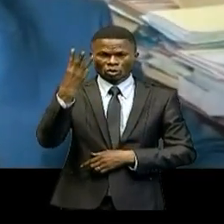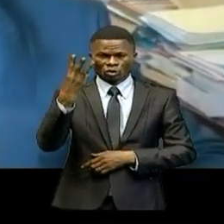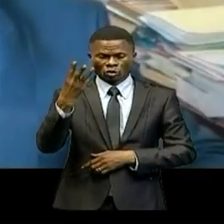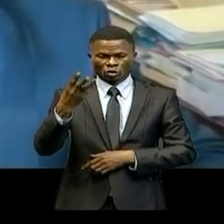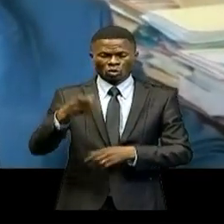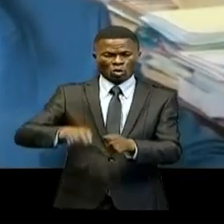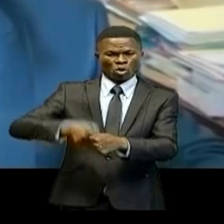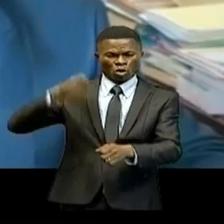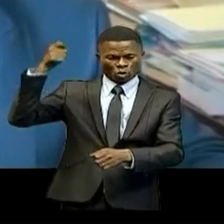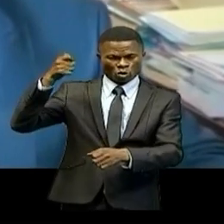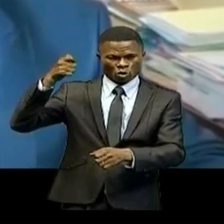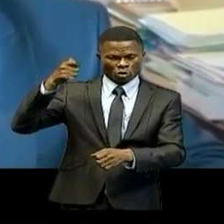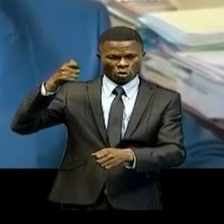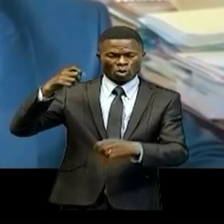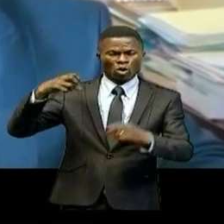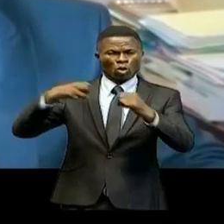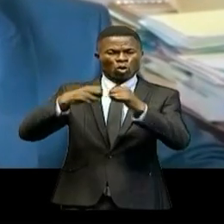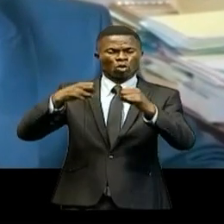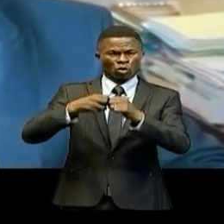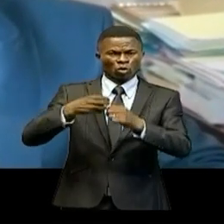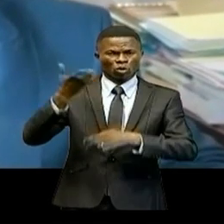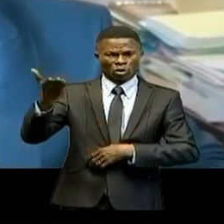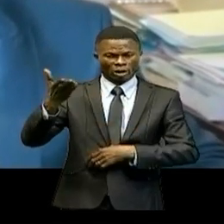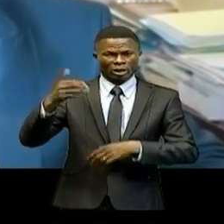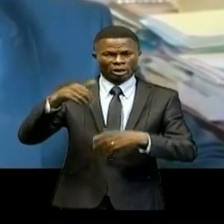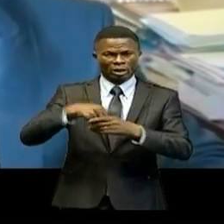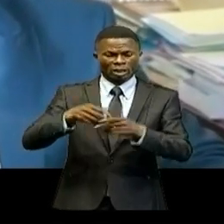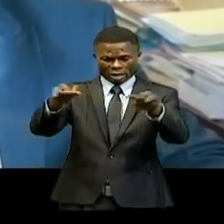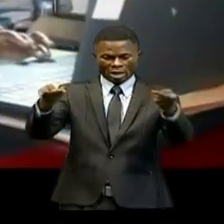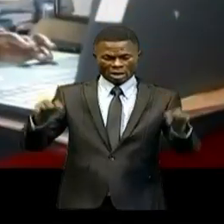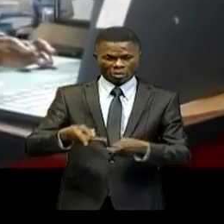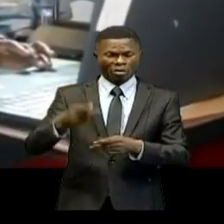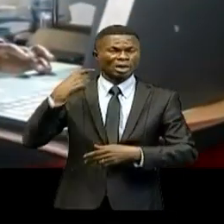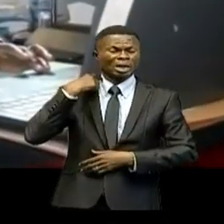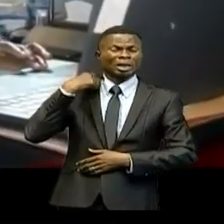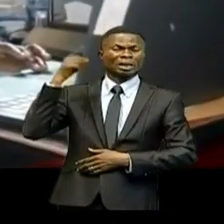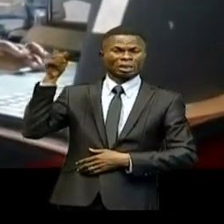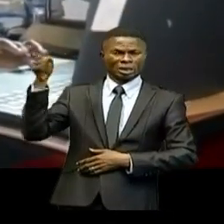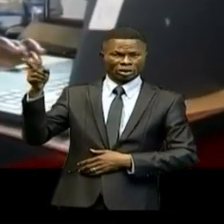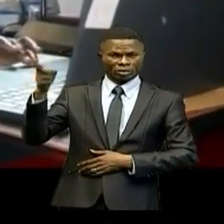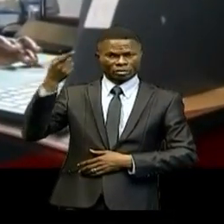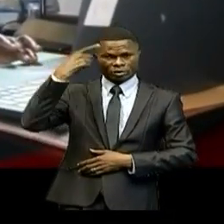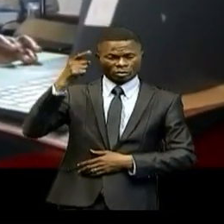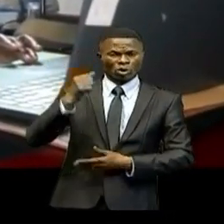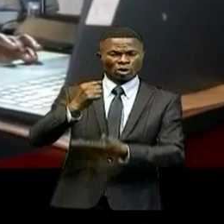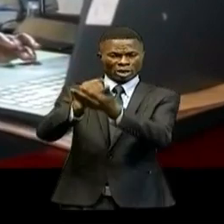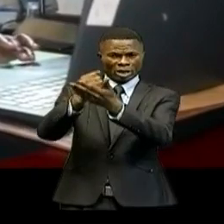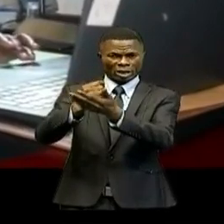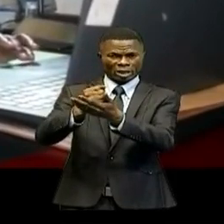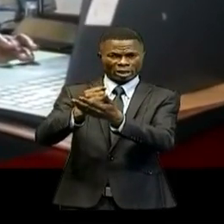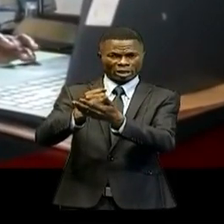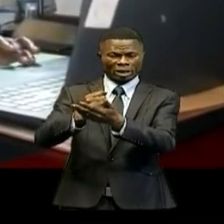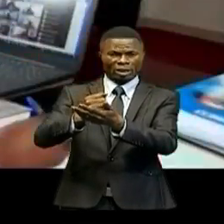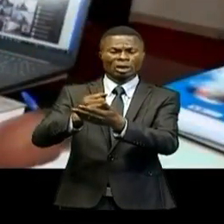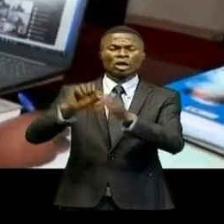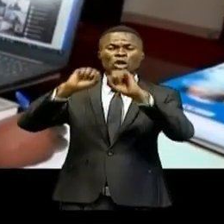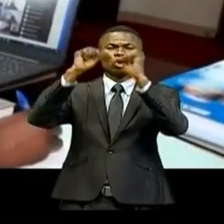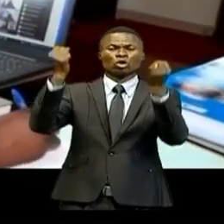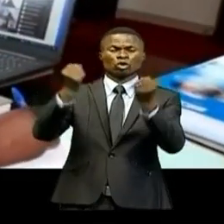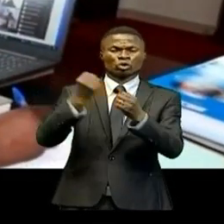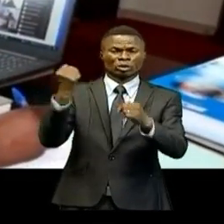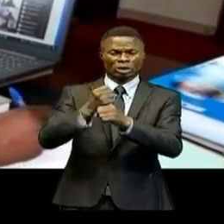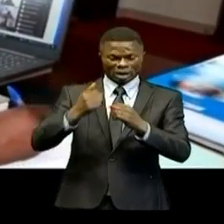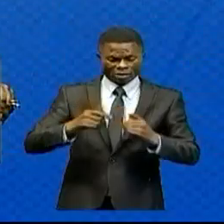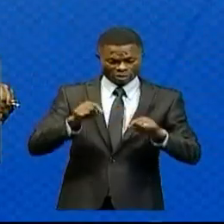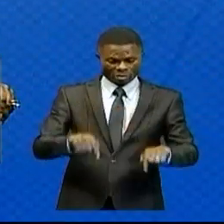moyennes tension et basse tension dans les sites de Bukanga-Lonzo pour alimenter la minoterie qui fonctionne jusqu'à ce